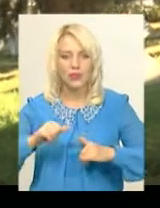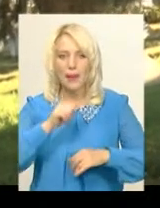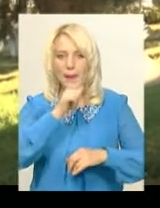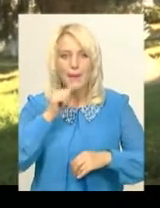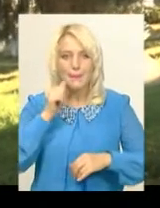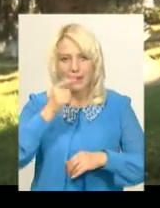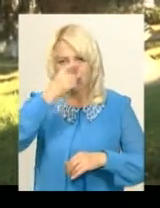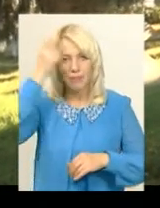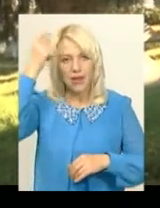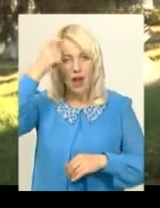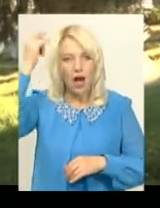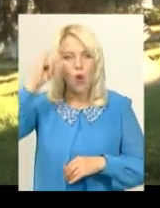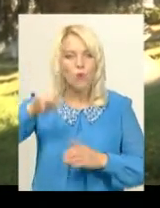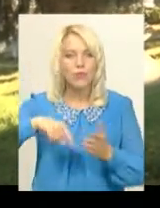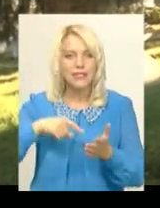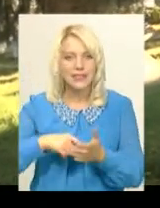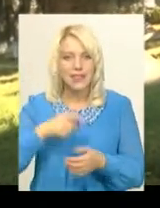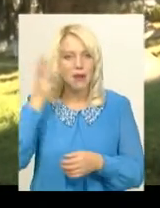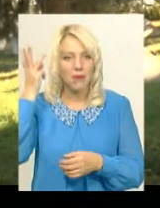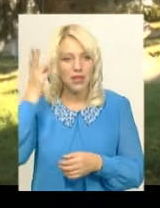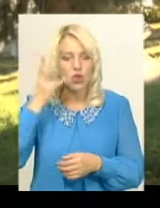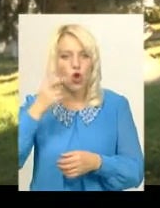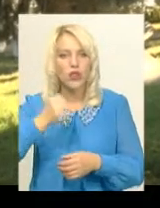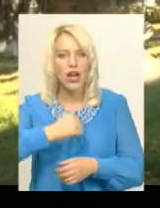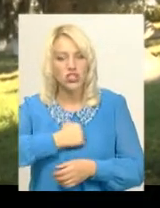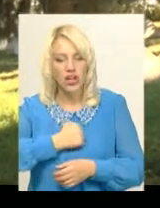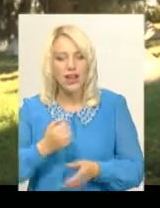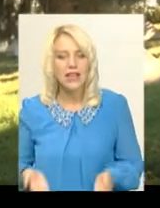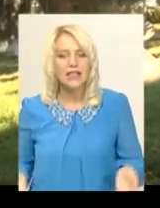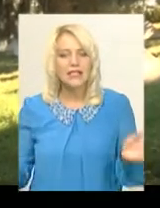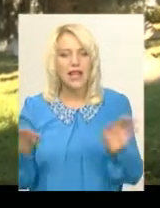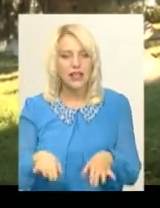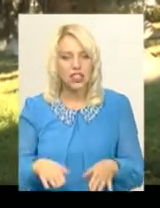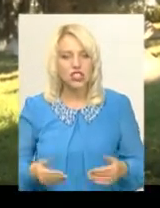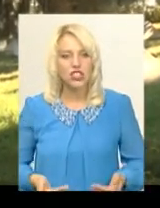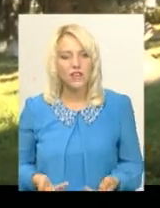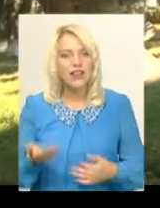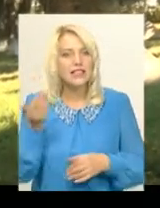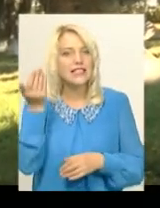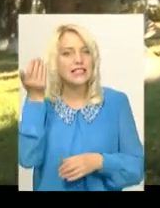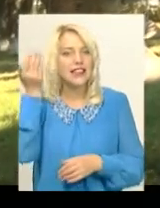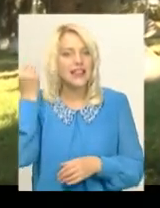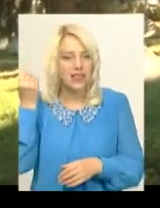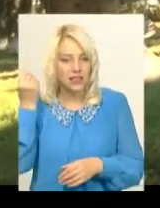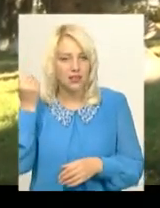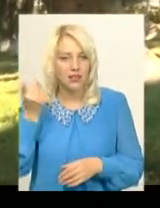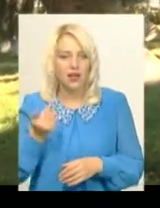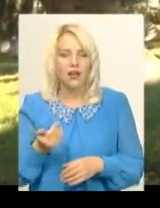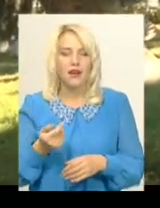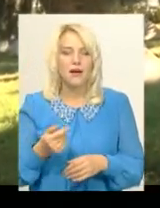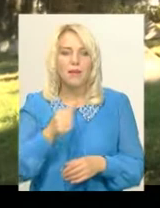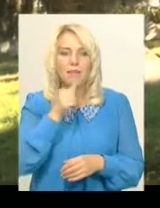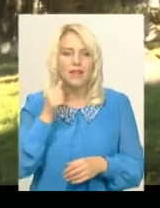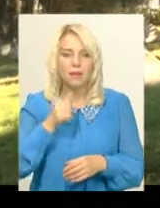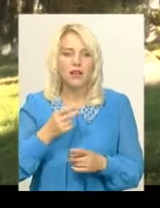Хмельницькому, але, на жаль, залишилось живих із тих підпільників тільки один –